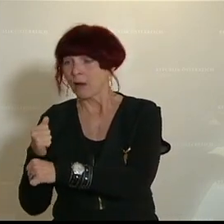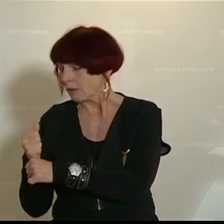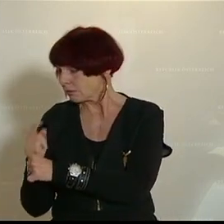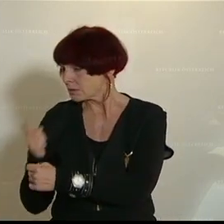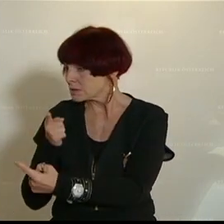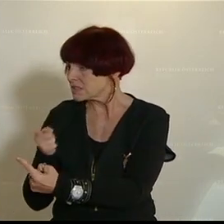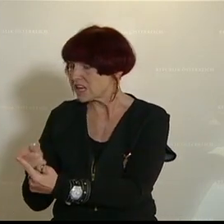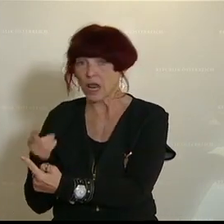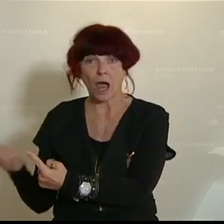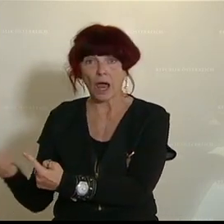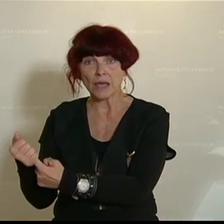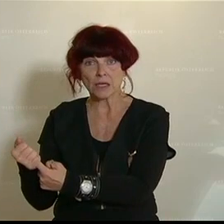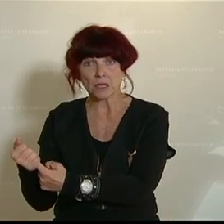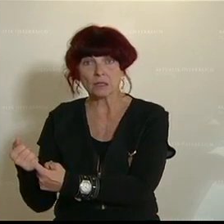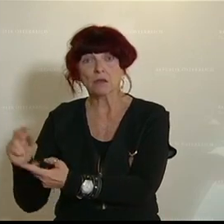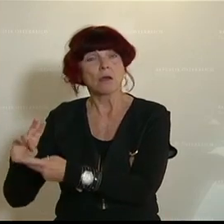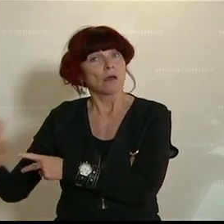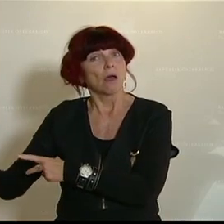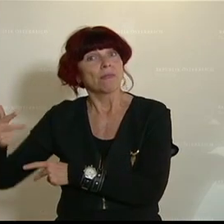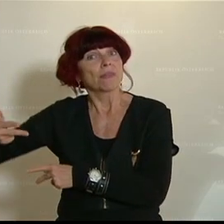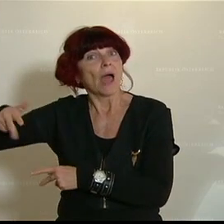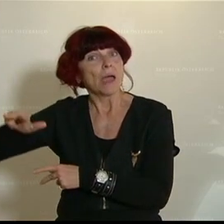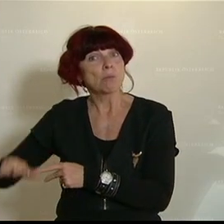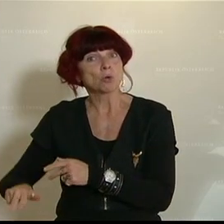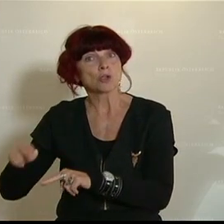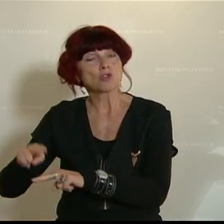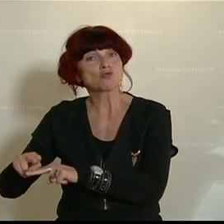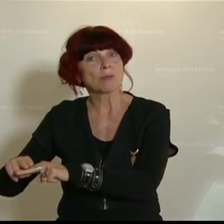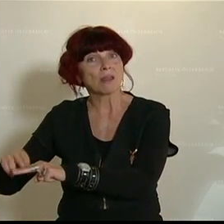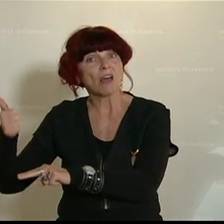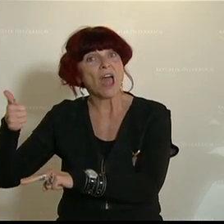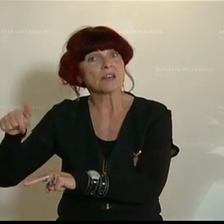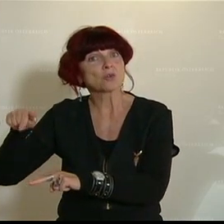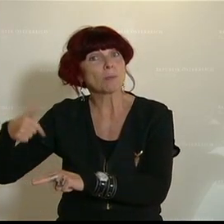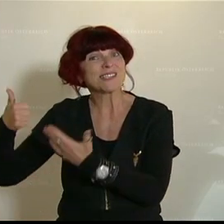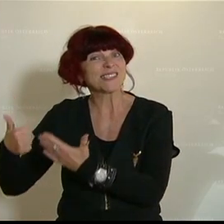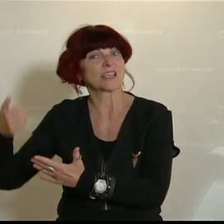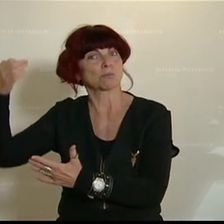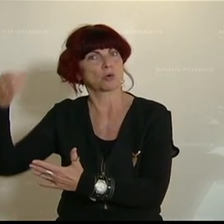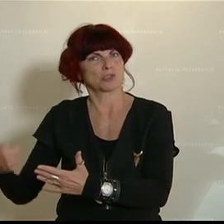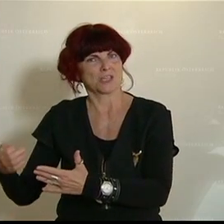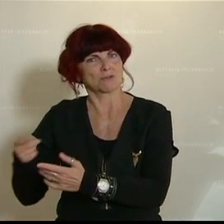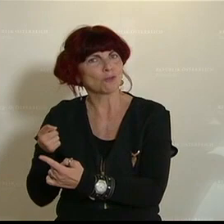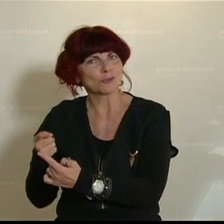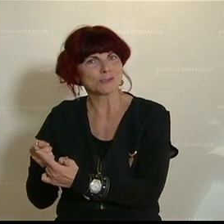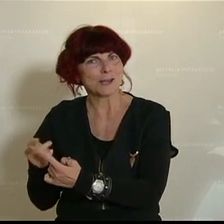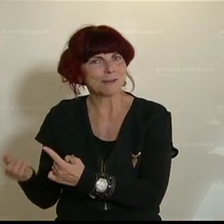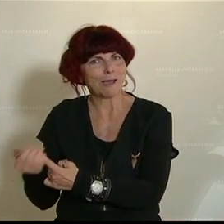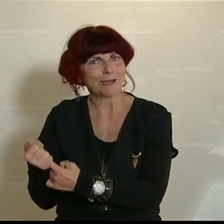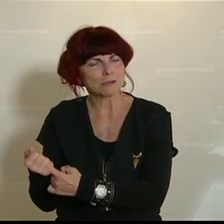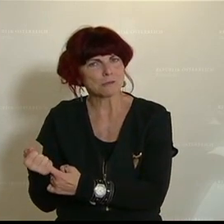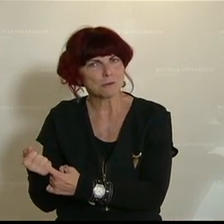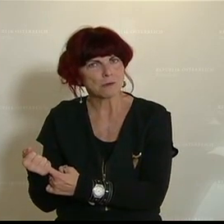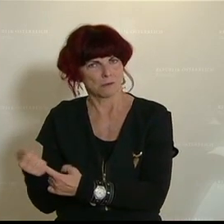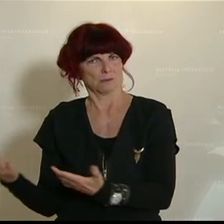wie würden Sie den bewerten, wenn er nach drei Monaten 1,6 Prozent seiner Ziele erreicht hat? Also entweder wollen Sie nicht, dass das Geld